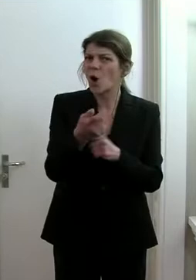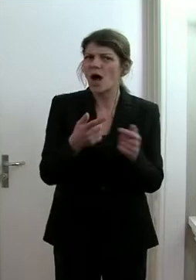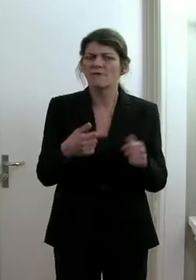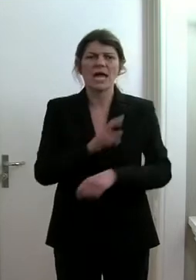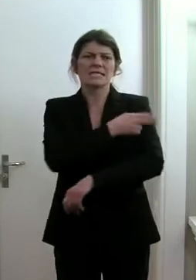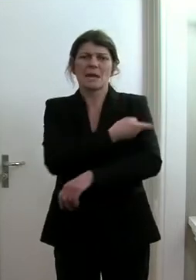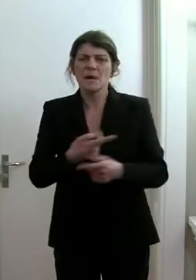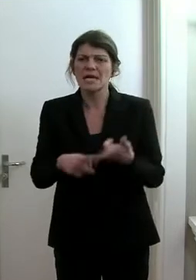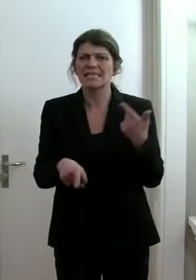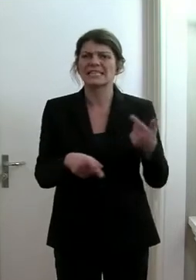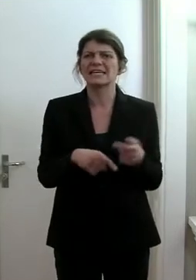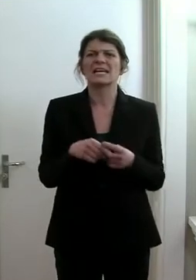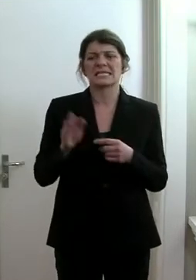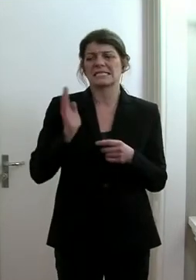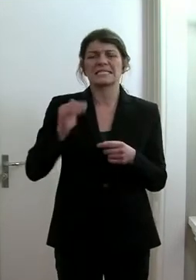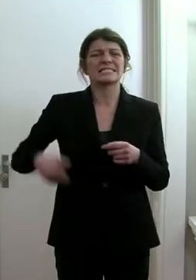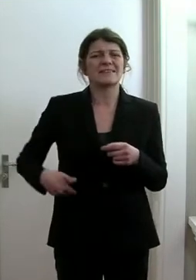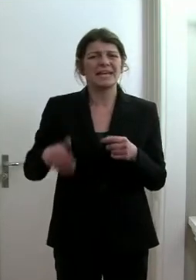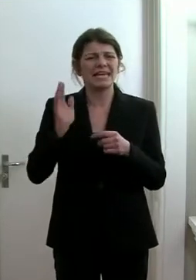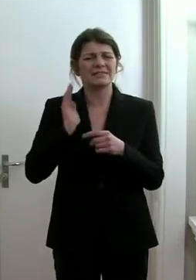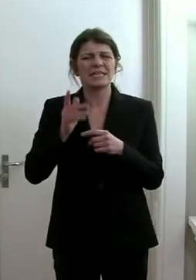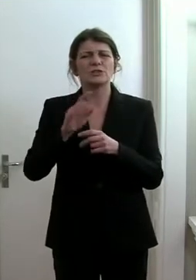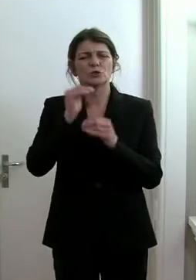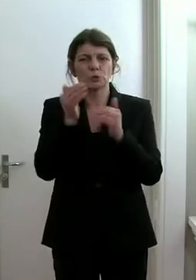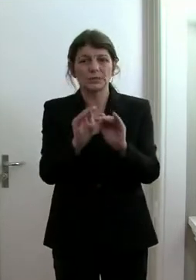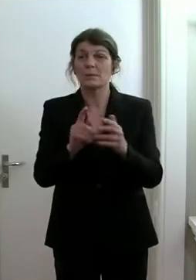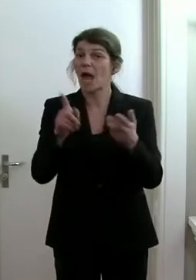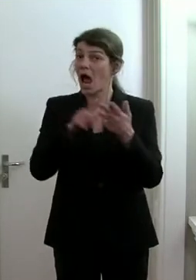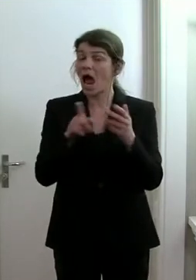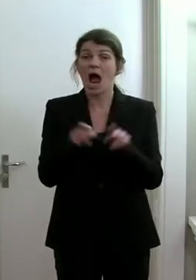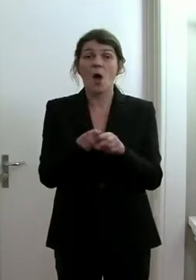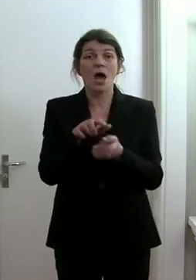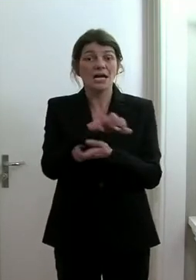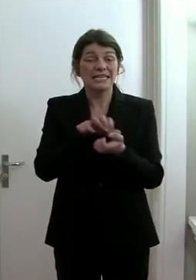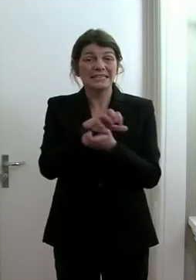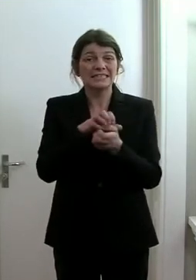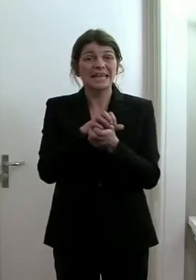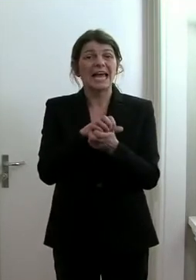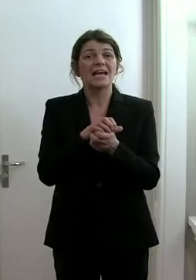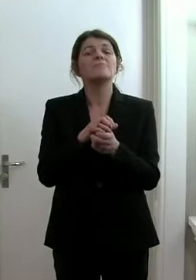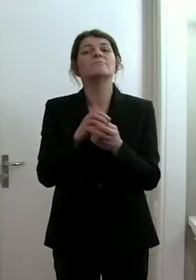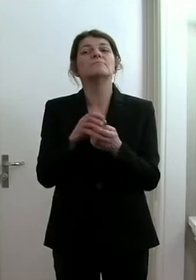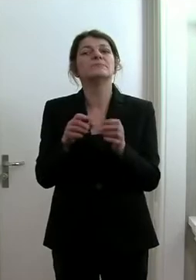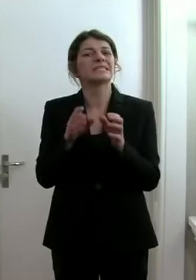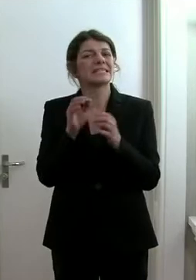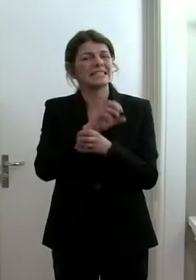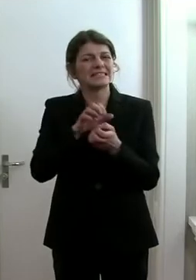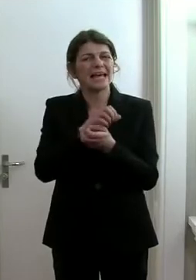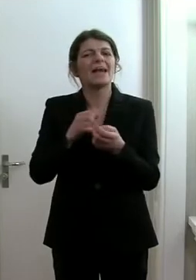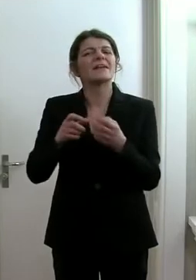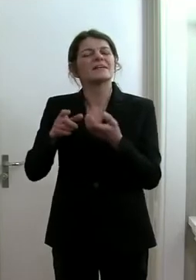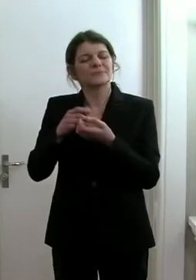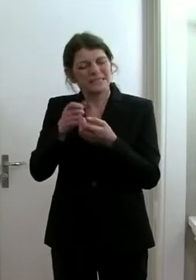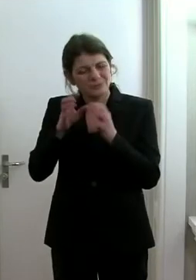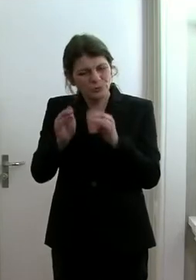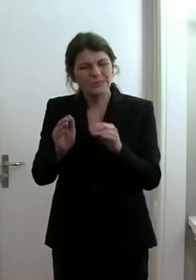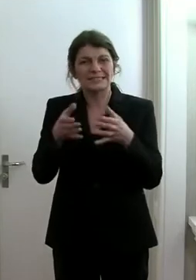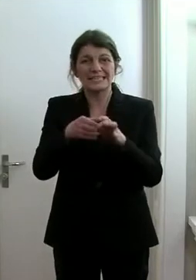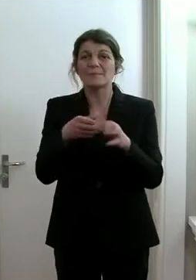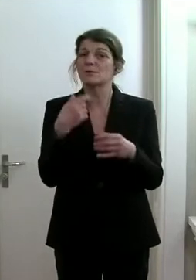Samariter Zivilschutz oder zum Beispiel auch das Kriseninterventionsschutzteam sicherzustellen.